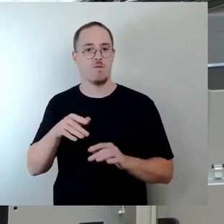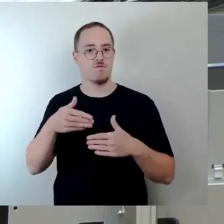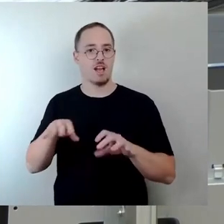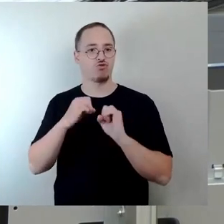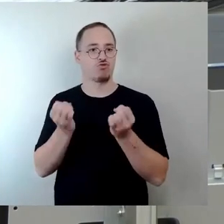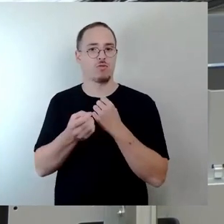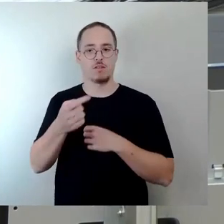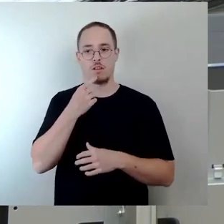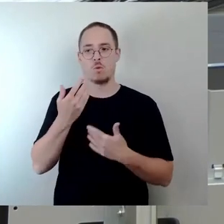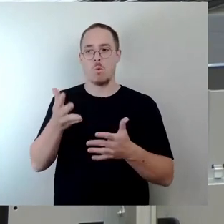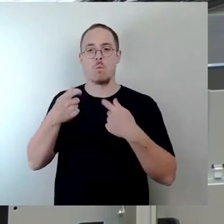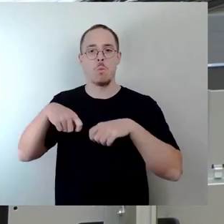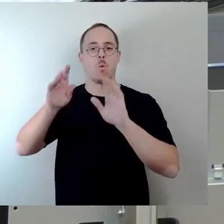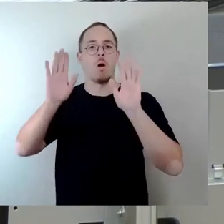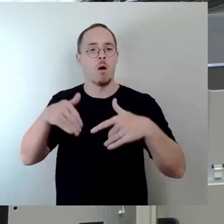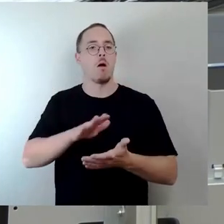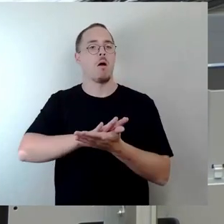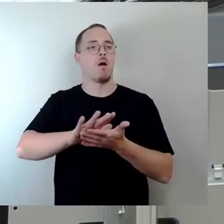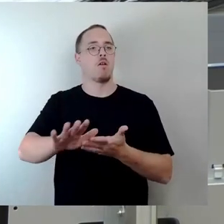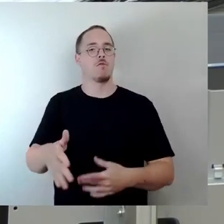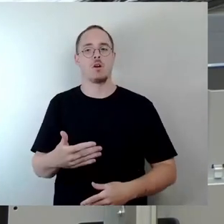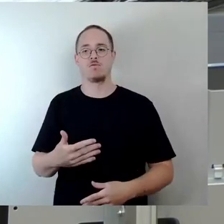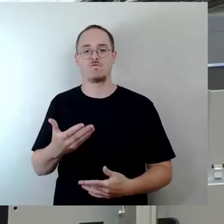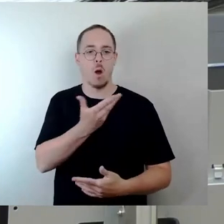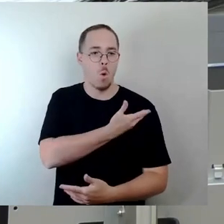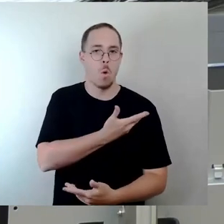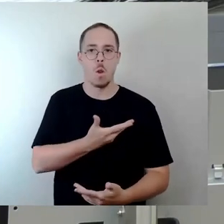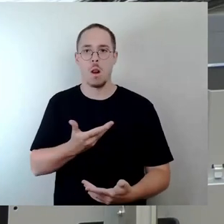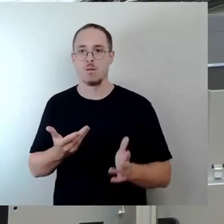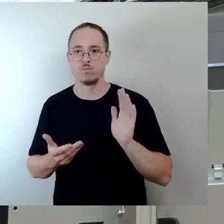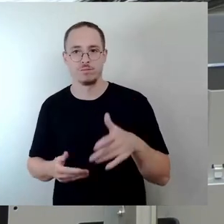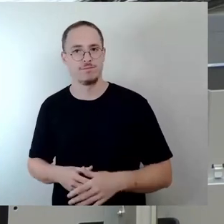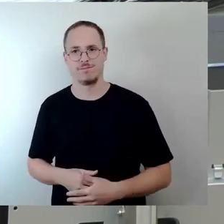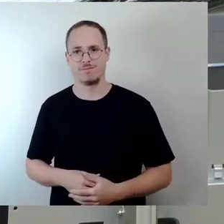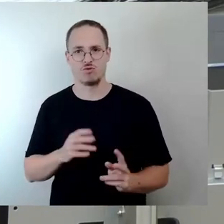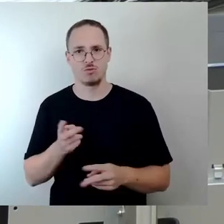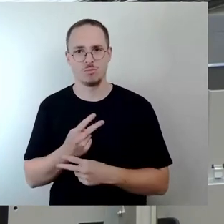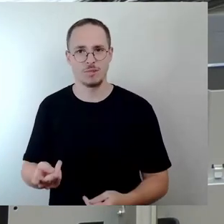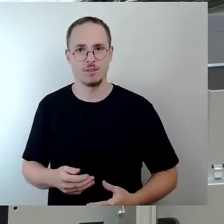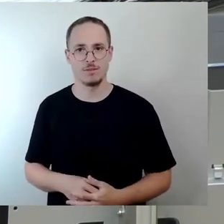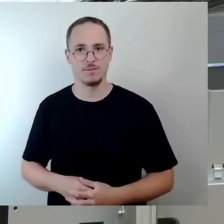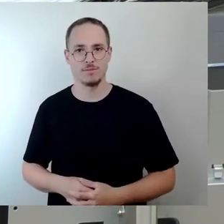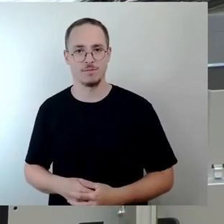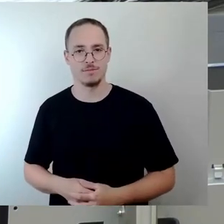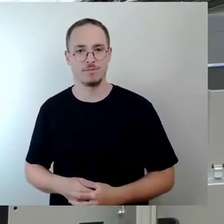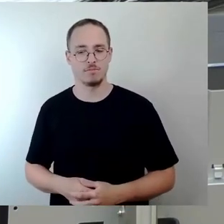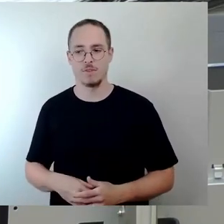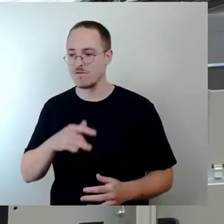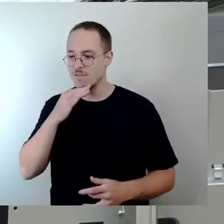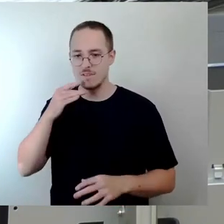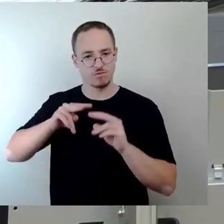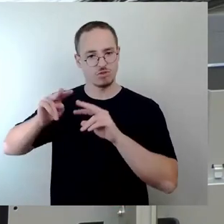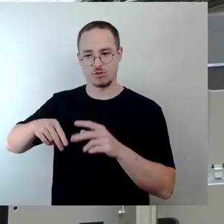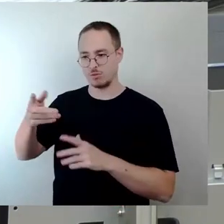unzählige Varianten geprüft worden und es hat auch im Freistaat unter den Denkmalpflegern im